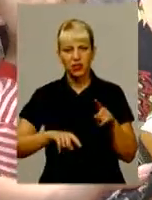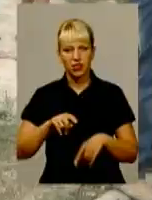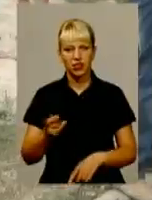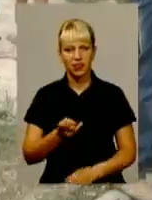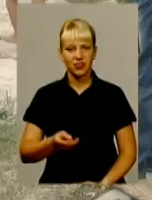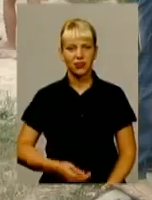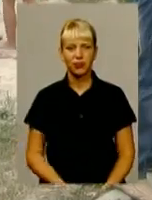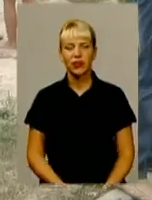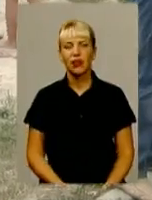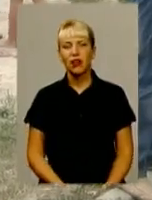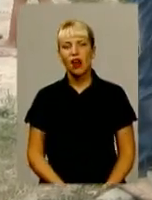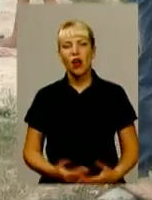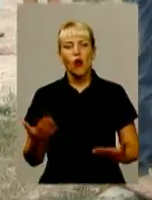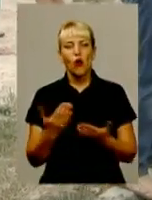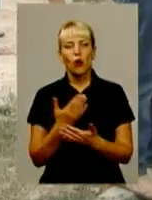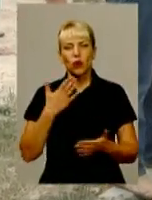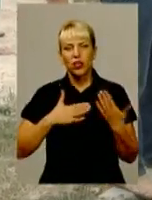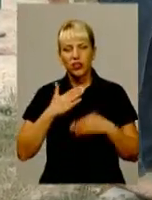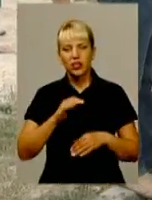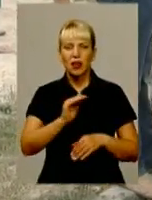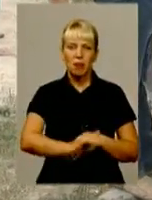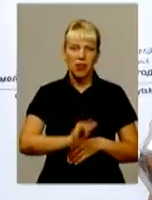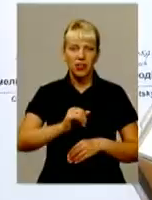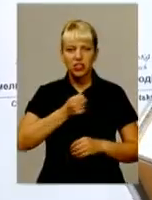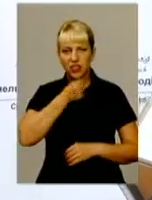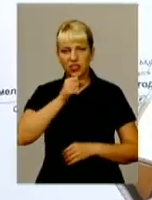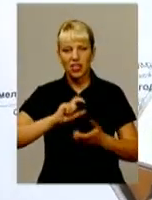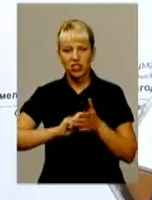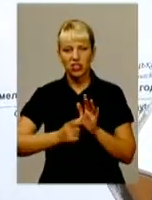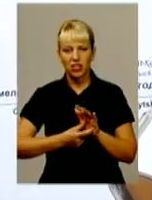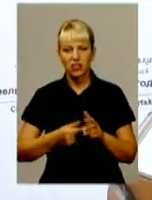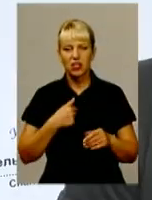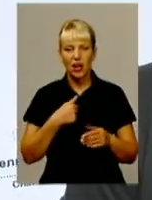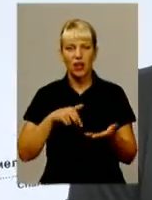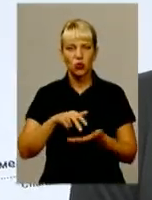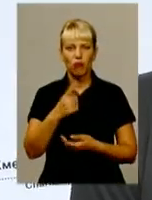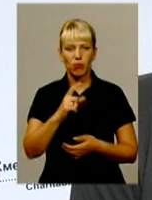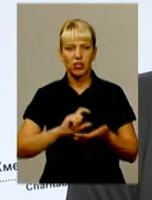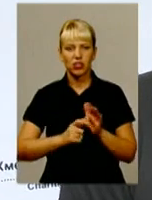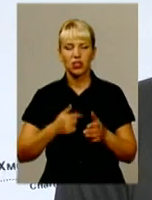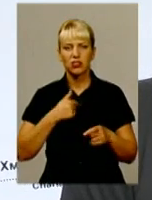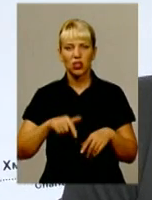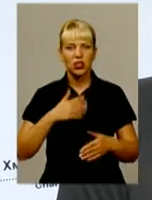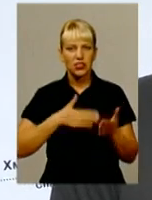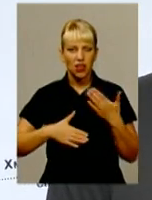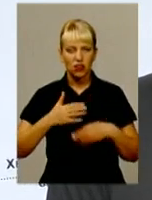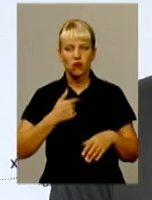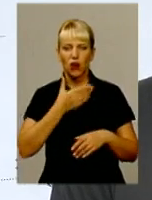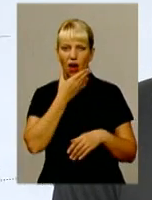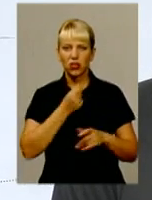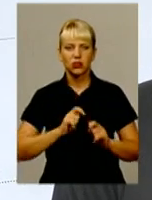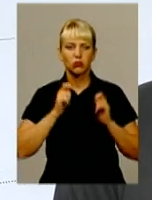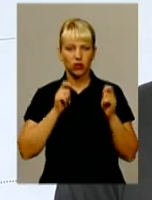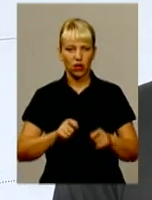падає. Обновам радіє і малеча, старшокласники. Я тут перший клас. Подарунком задоволений, гарний подарунок,